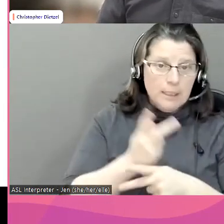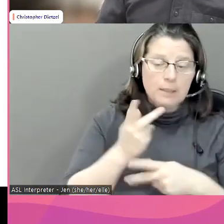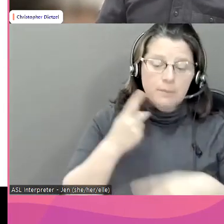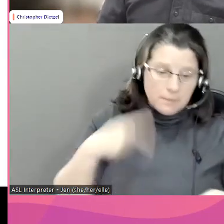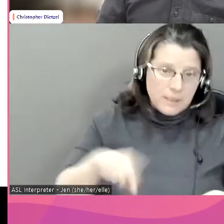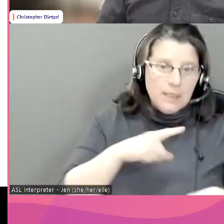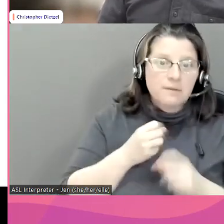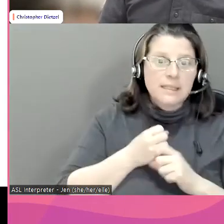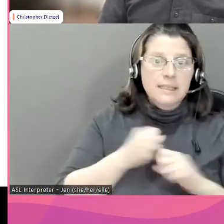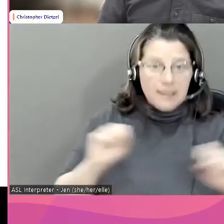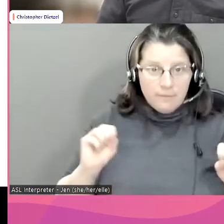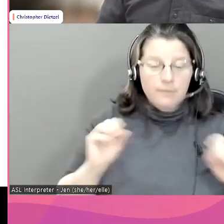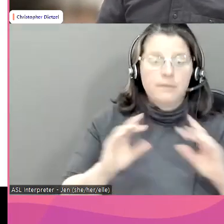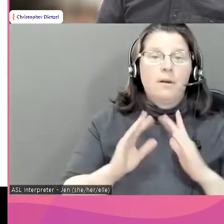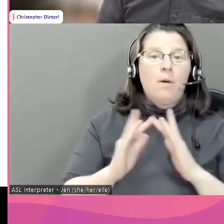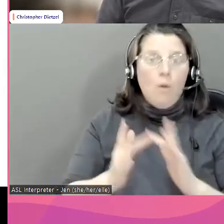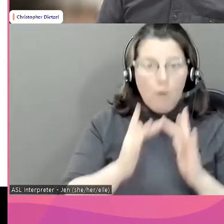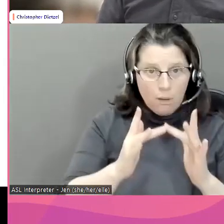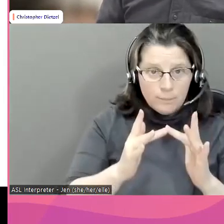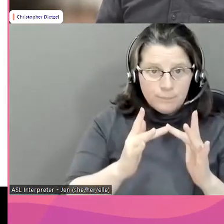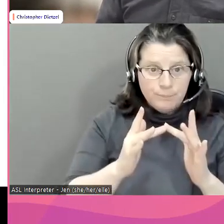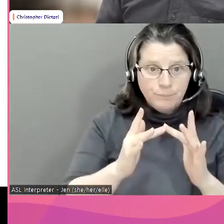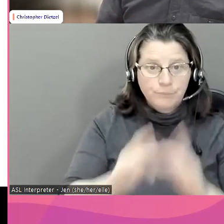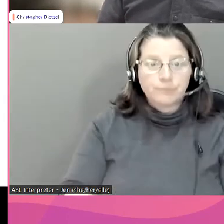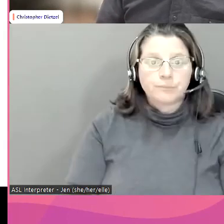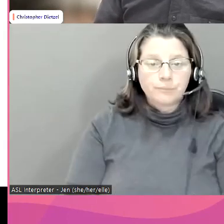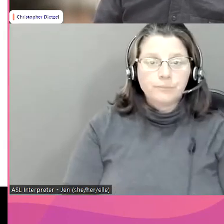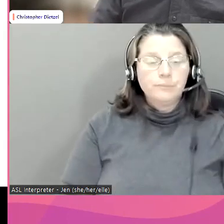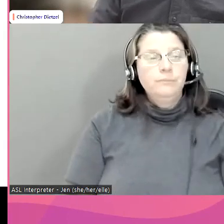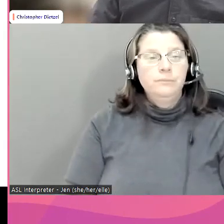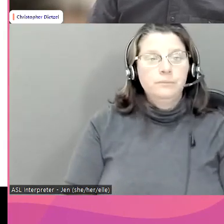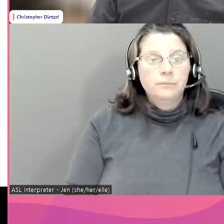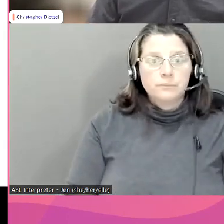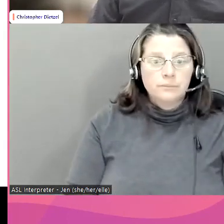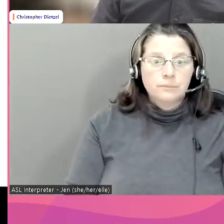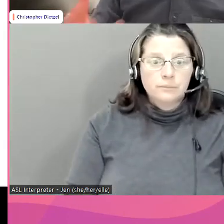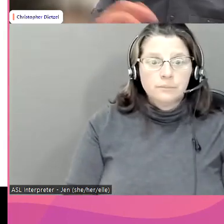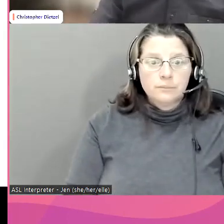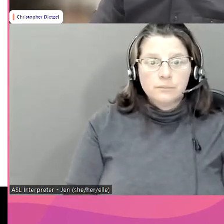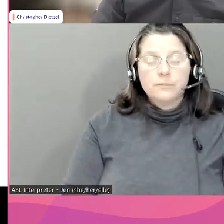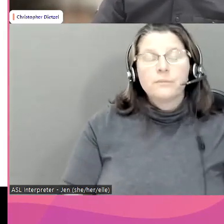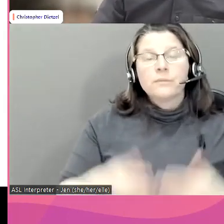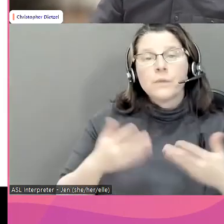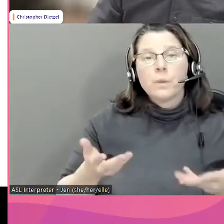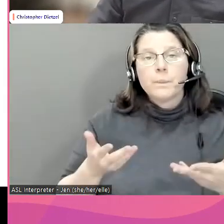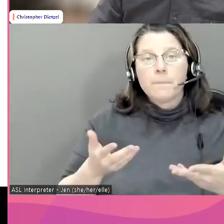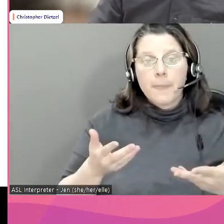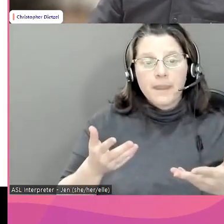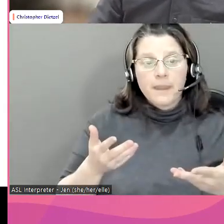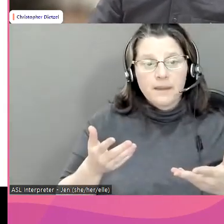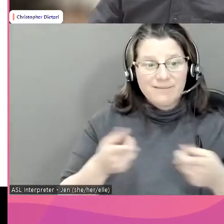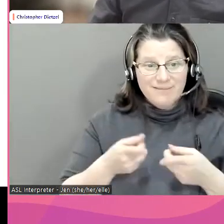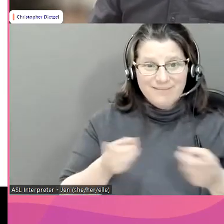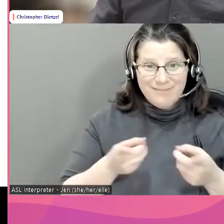Et donc, comment est-ce que ces groupes de personnes peuvent exister en toute sécurité